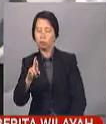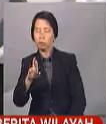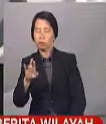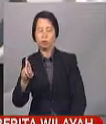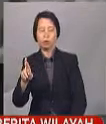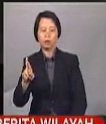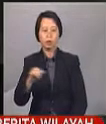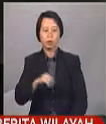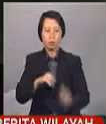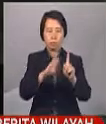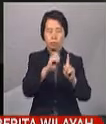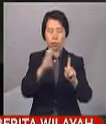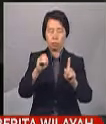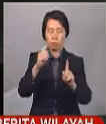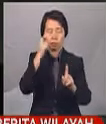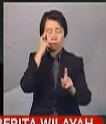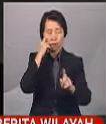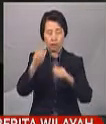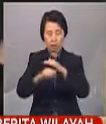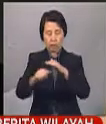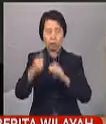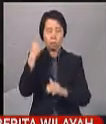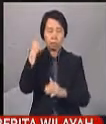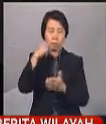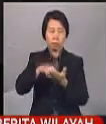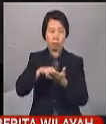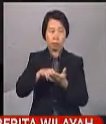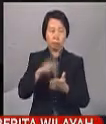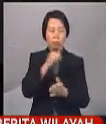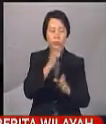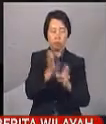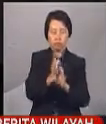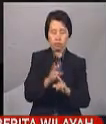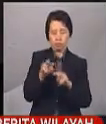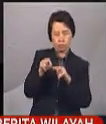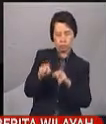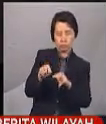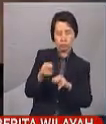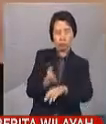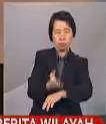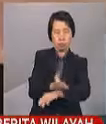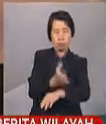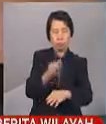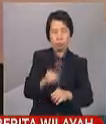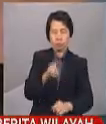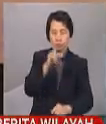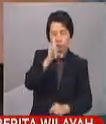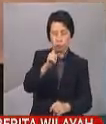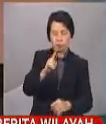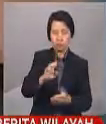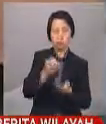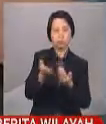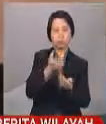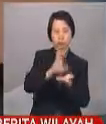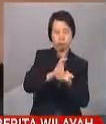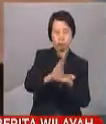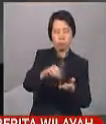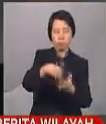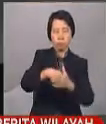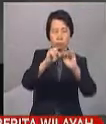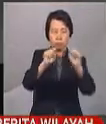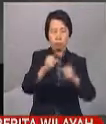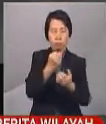100 mata asas baru-baru ini. BNM akan terus memantau rapi perkembangan dan memastikan mudah tunai dalam sistem kewangan